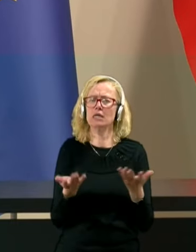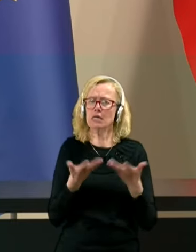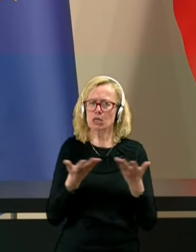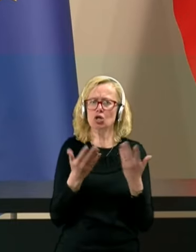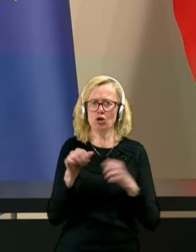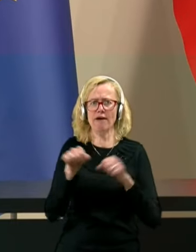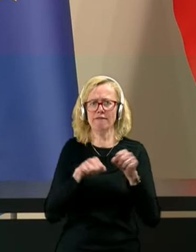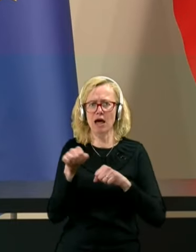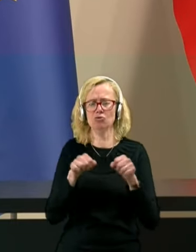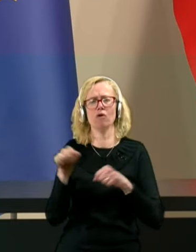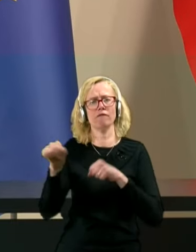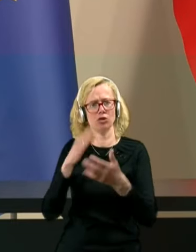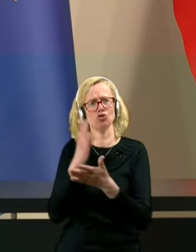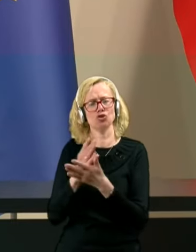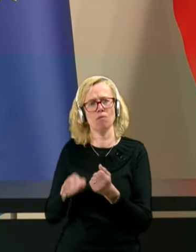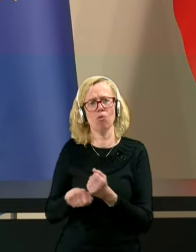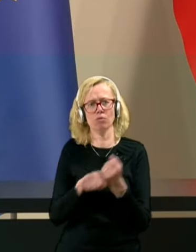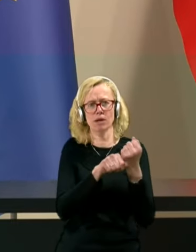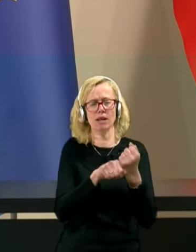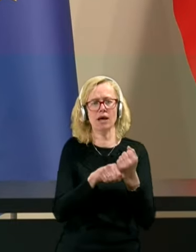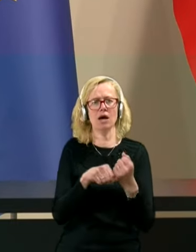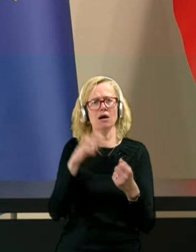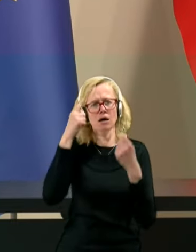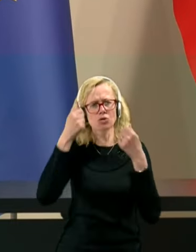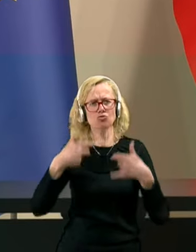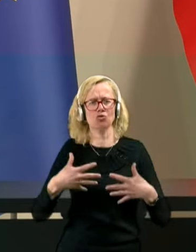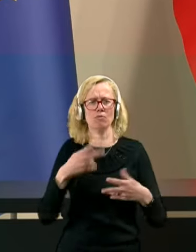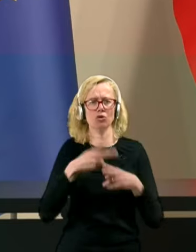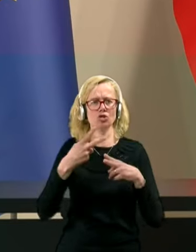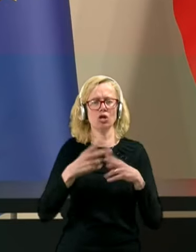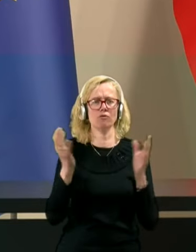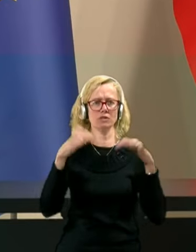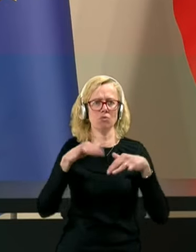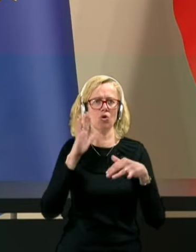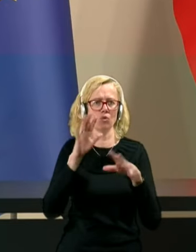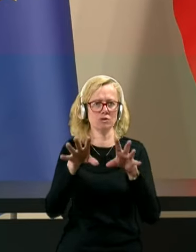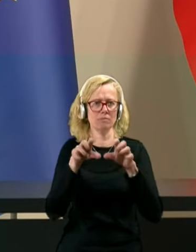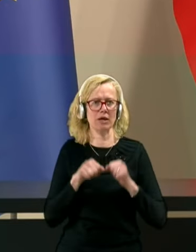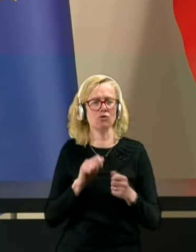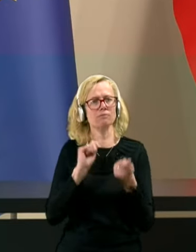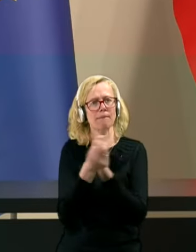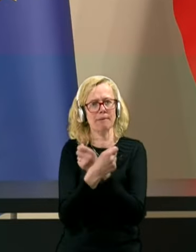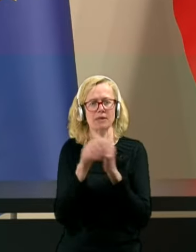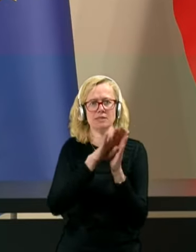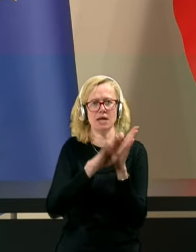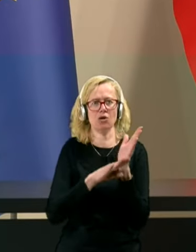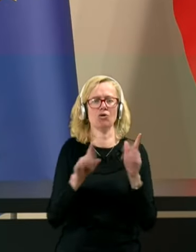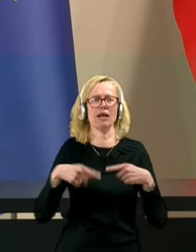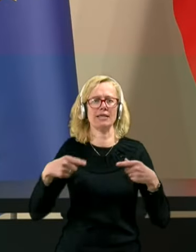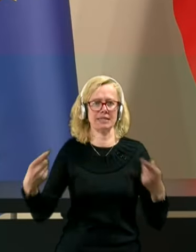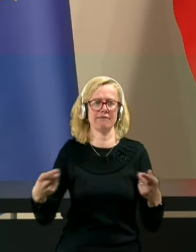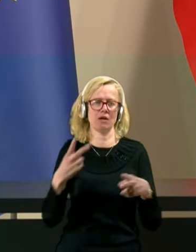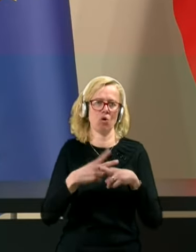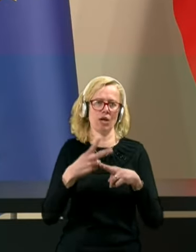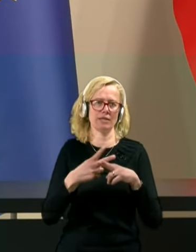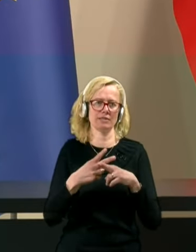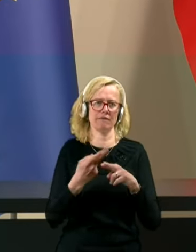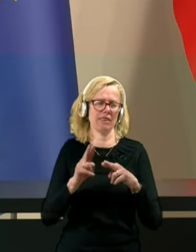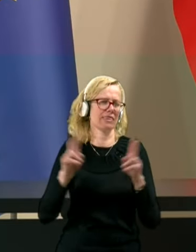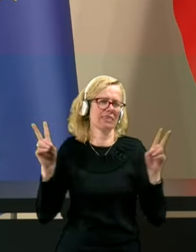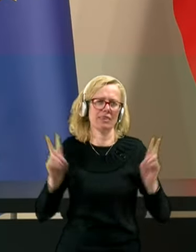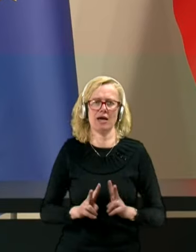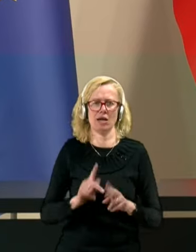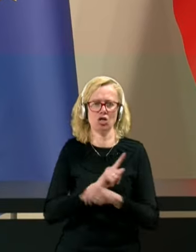vlada ga je podprla in računamo, da bo državni zbor sprejel spremembe zakonov o nalezljih boleznih v najkrajšnem